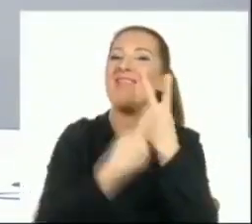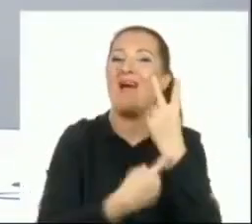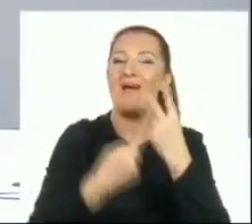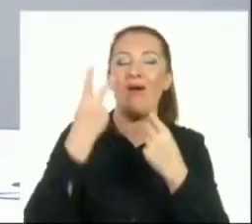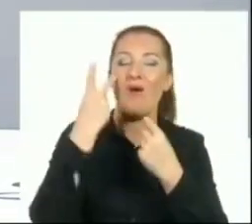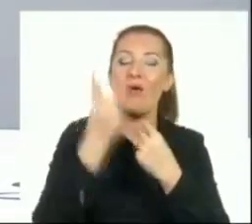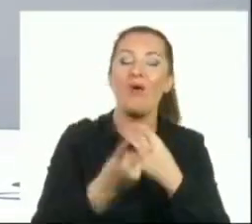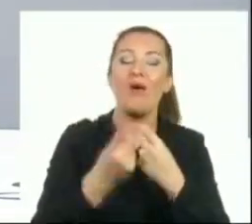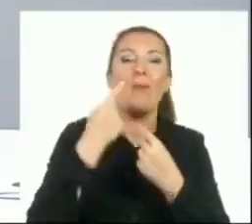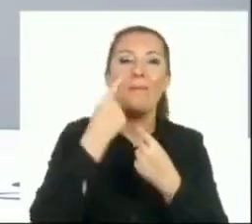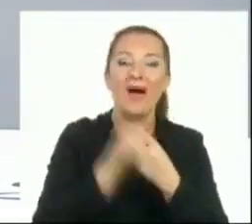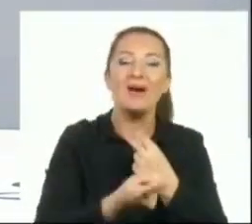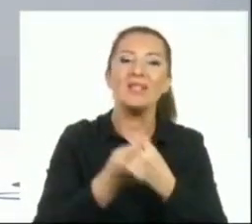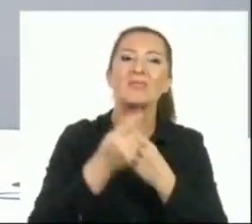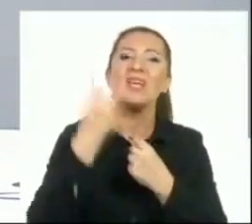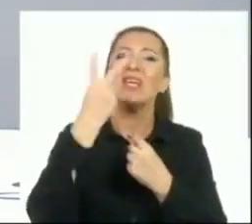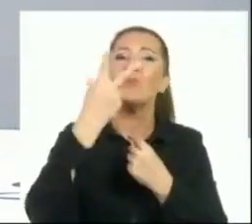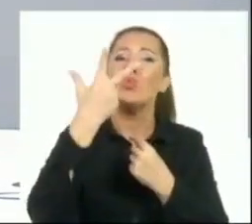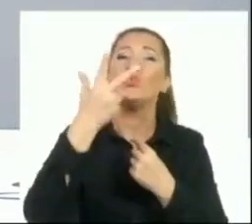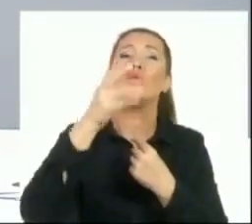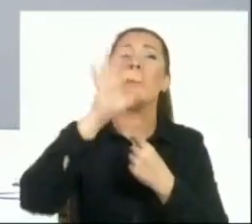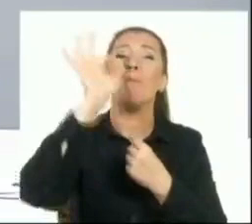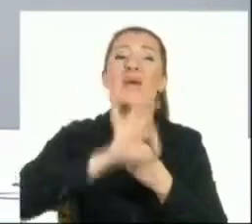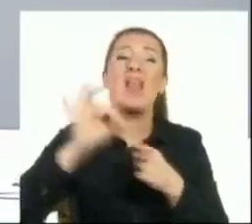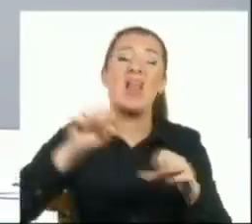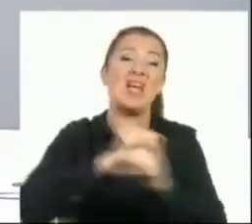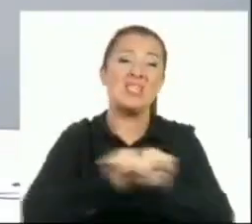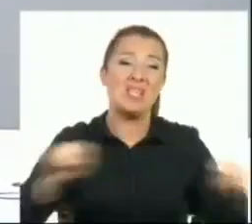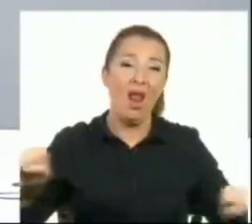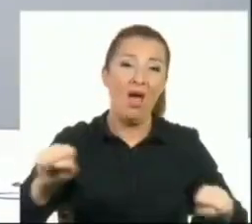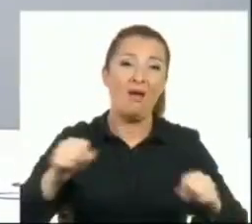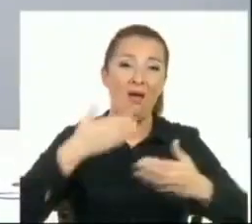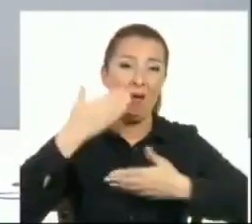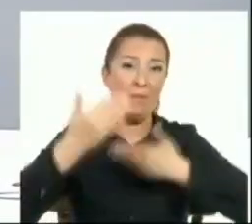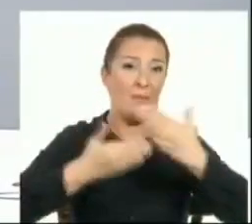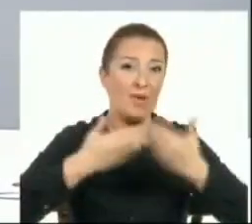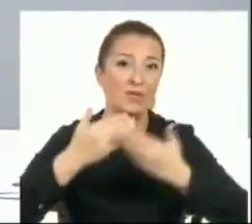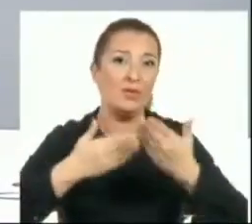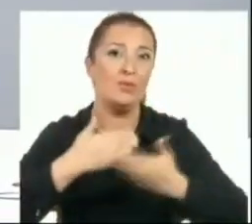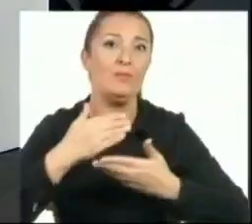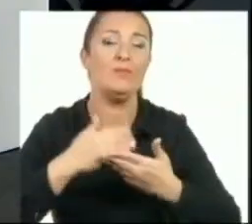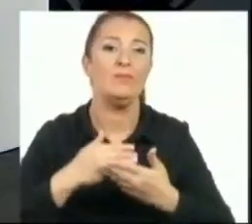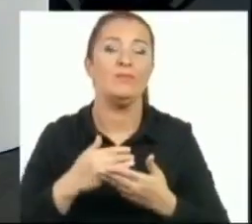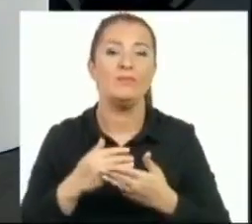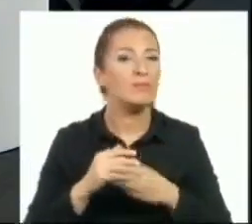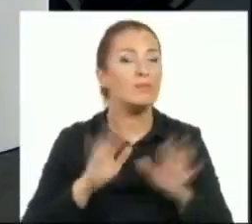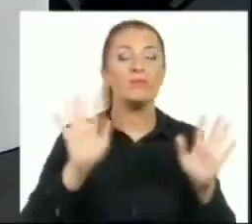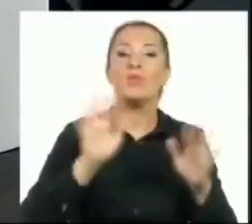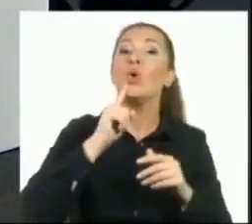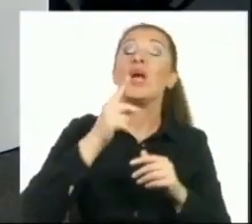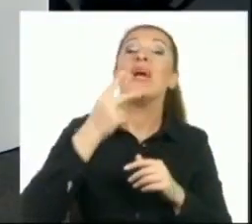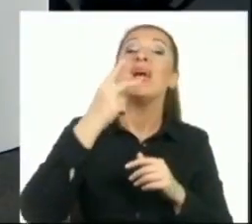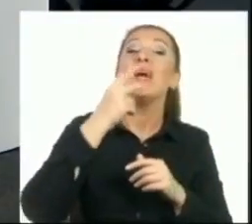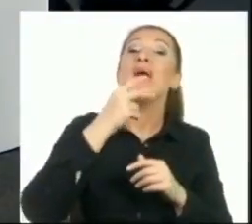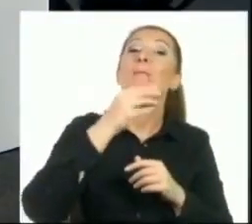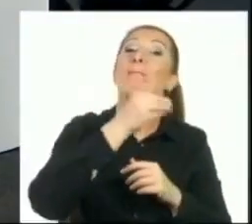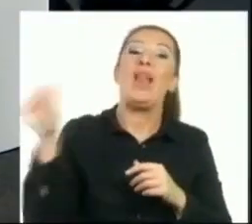753 milyarlık bir zarardan bahsediliyor. 753 milyar olamaz. Milyon, milyon.